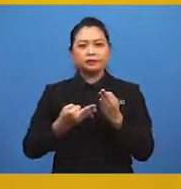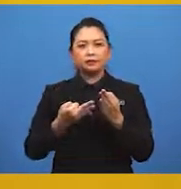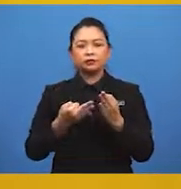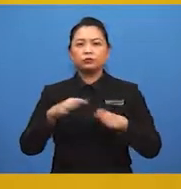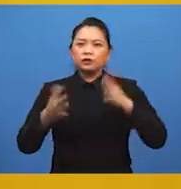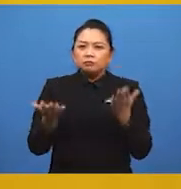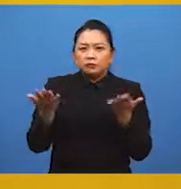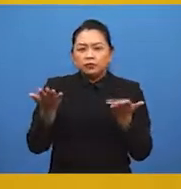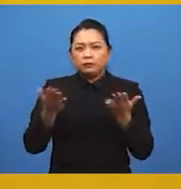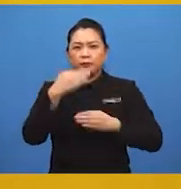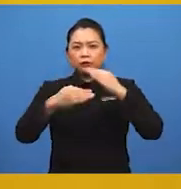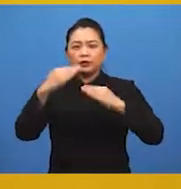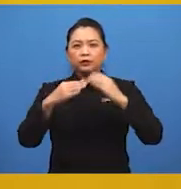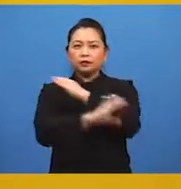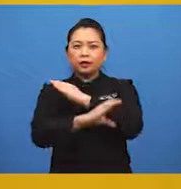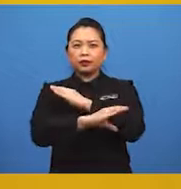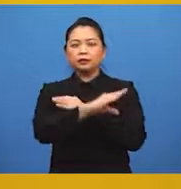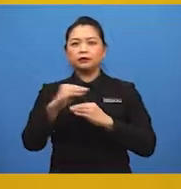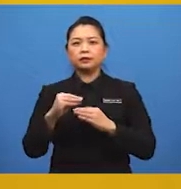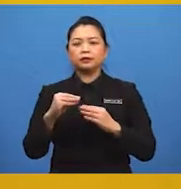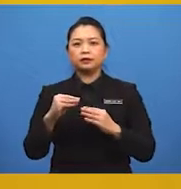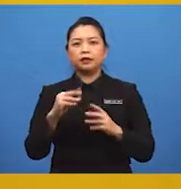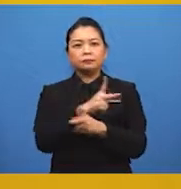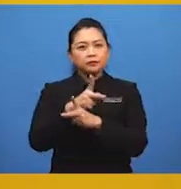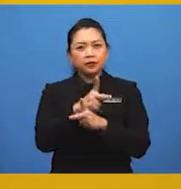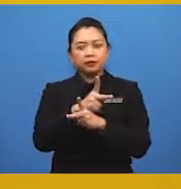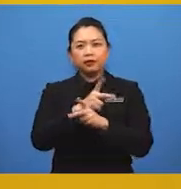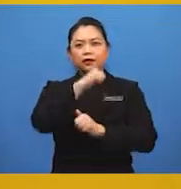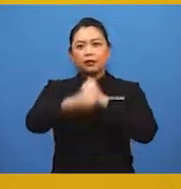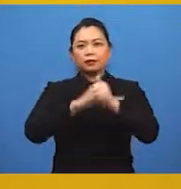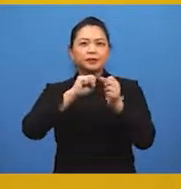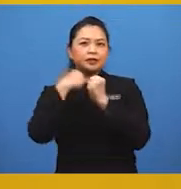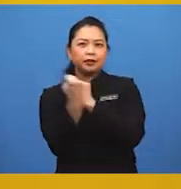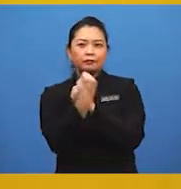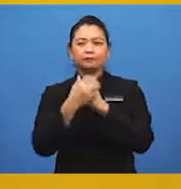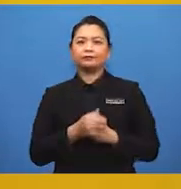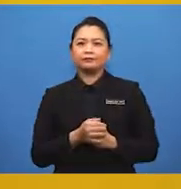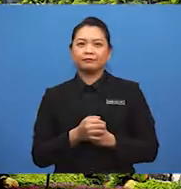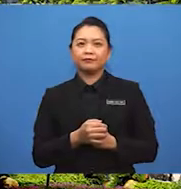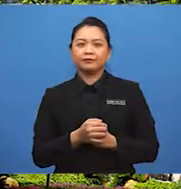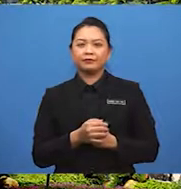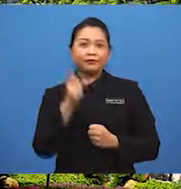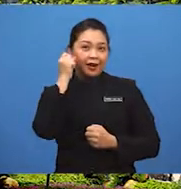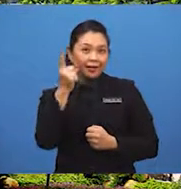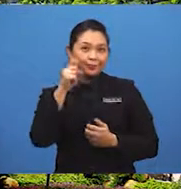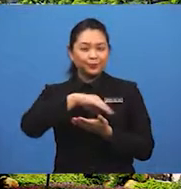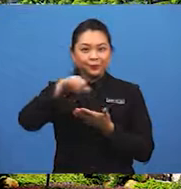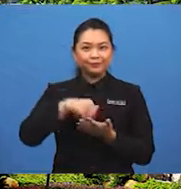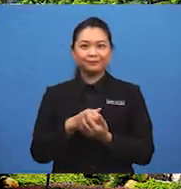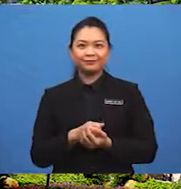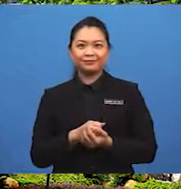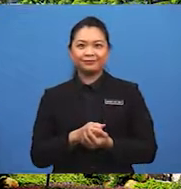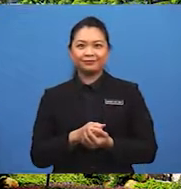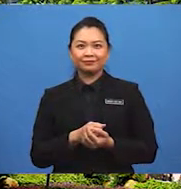menimbangi pembangunan negara dengan pemeliharaan alam sekitar. Faham semua?